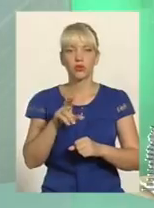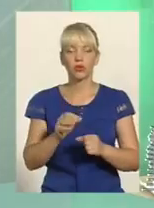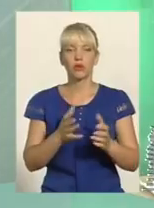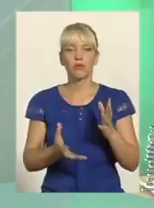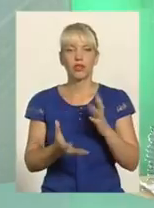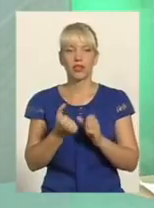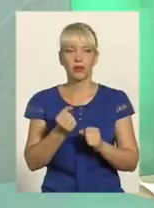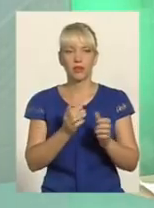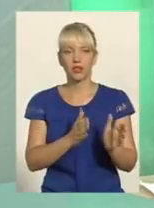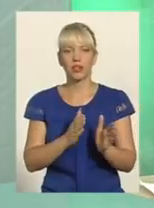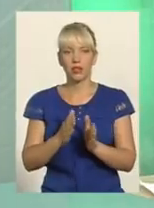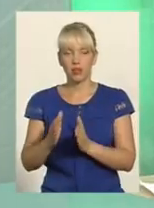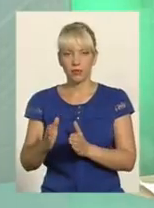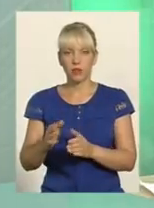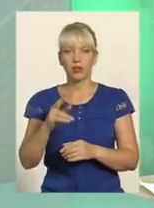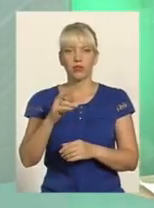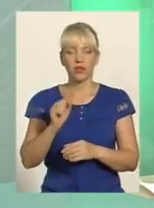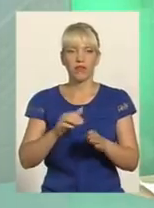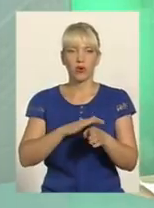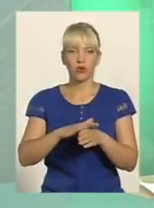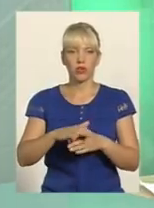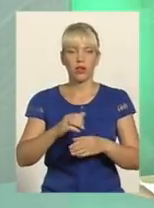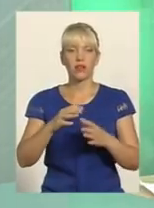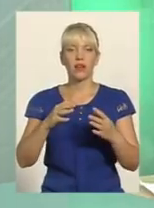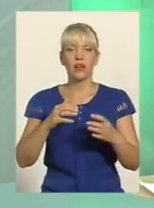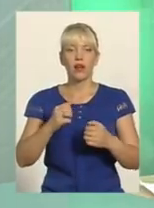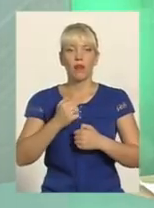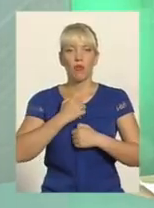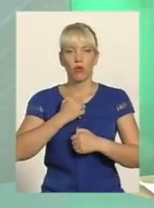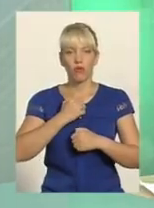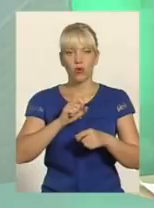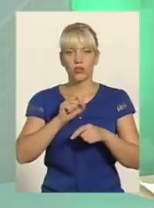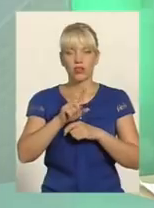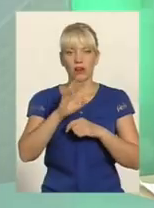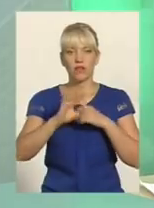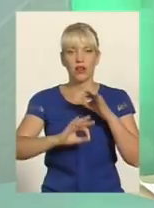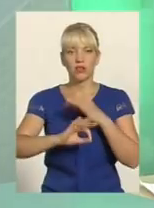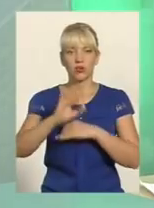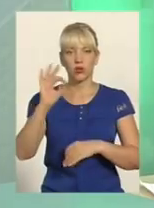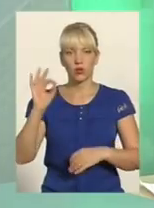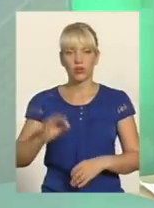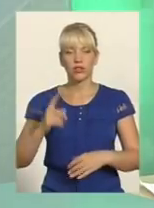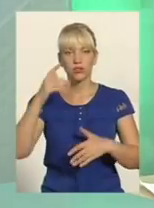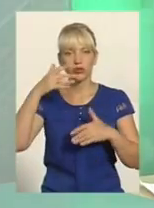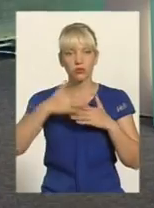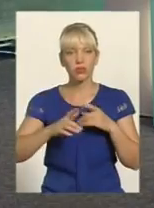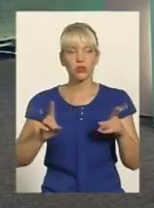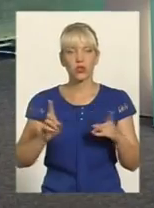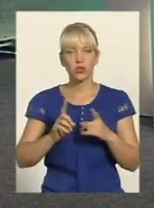бойових завдань на Сході І зрозуміло, що події на Сході відображають